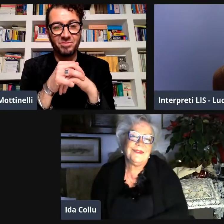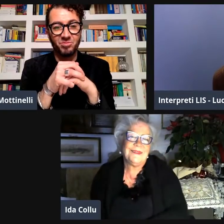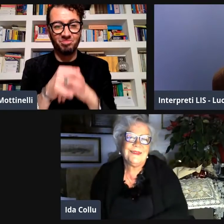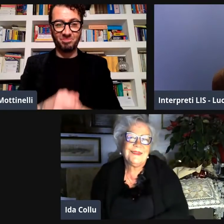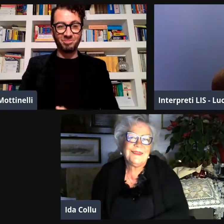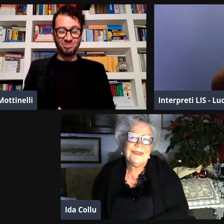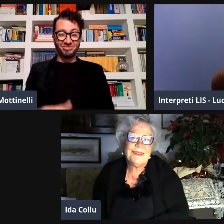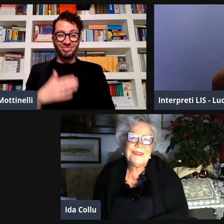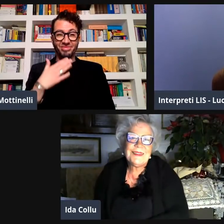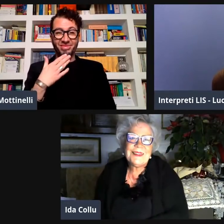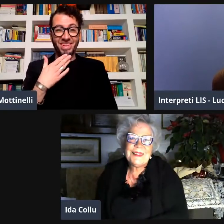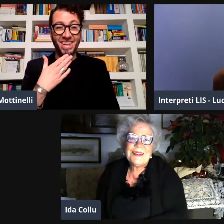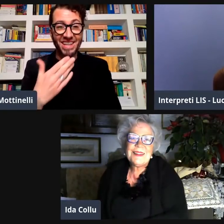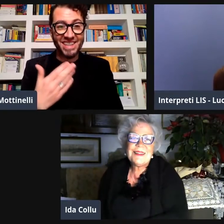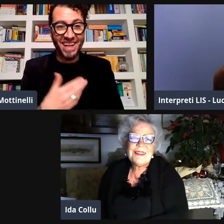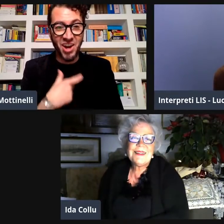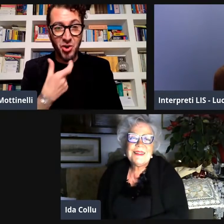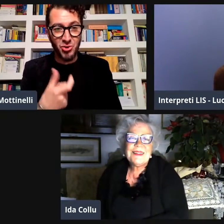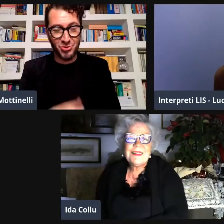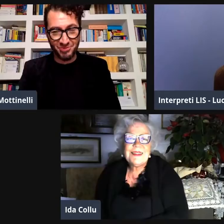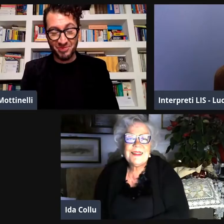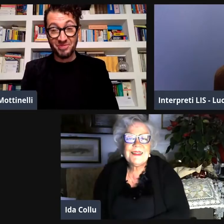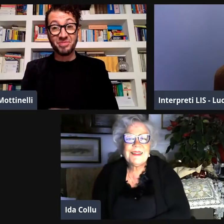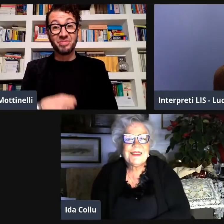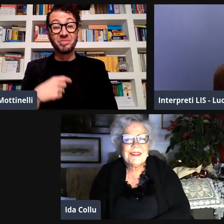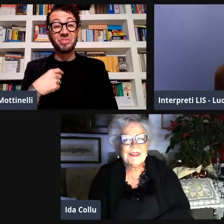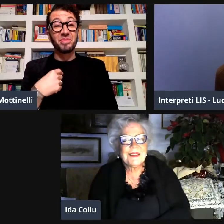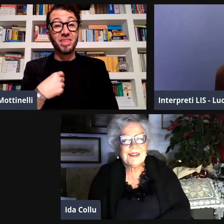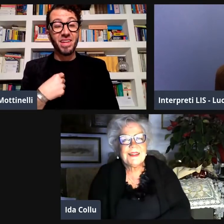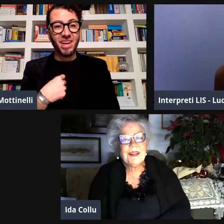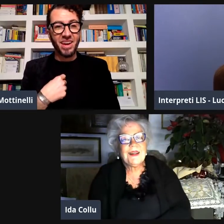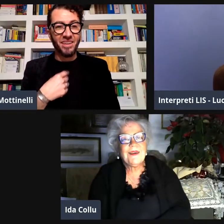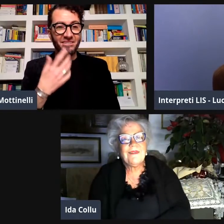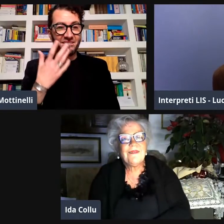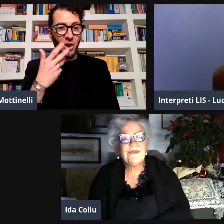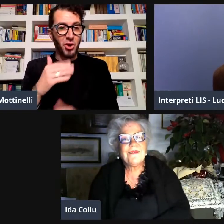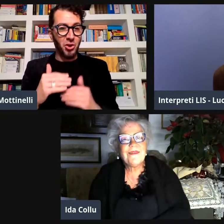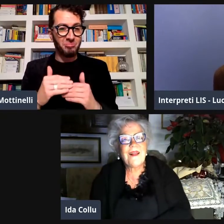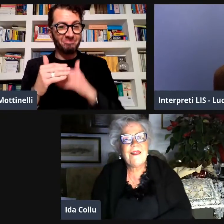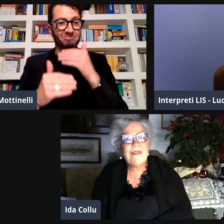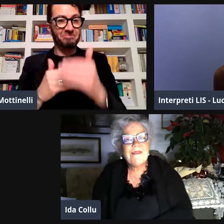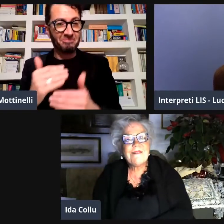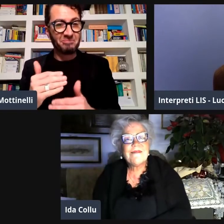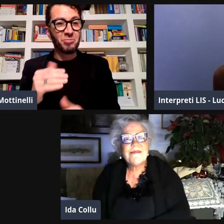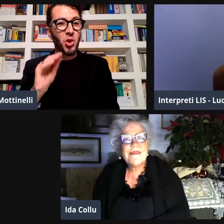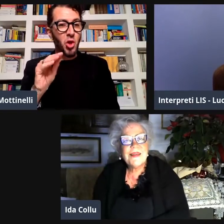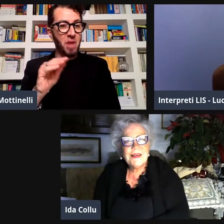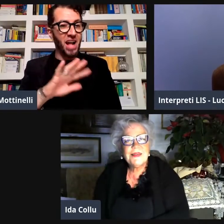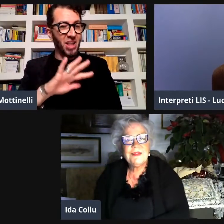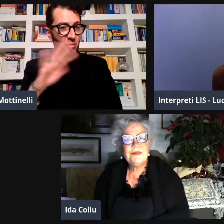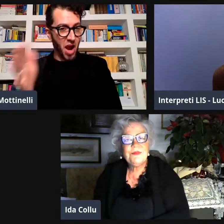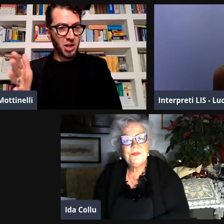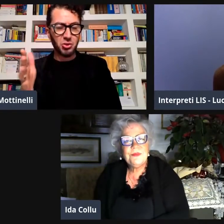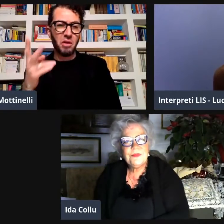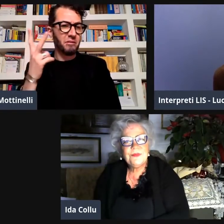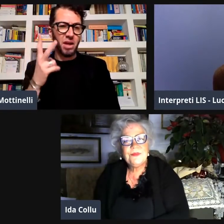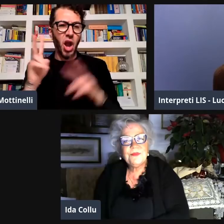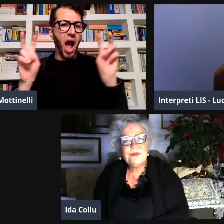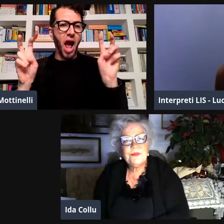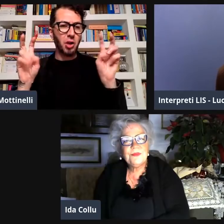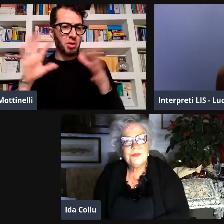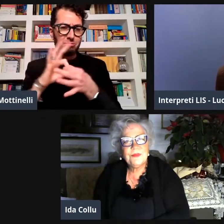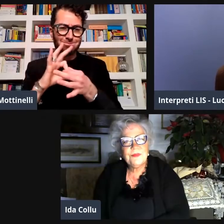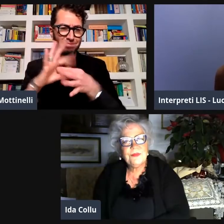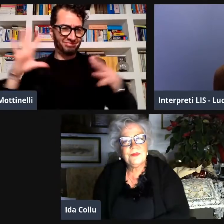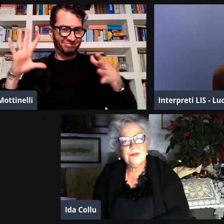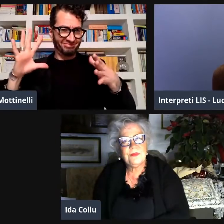il dolore, con il sangue. Grazie. Grazie Ida. Voglio continuare con